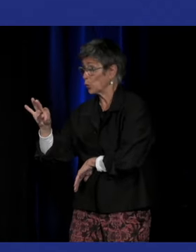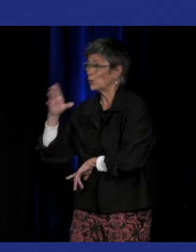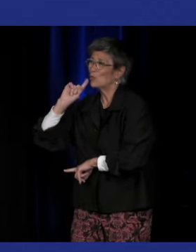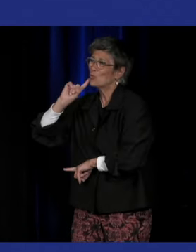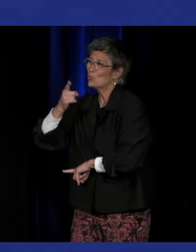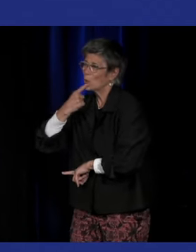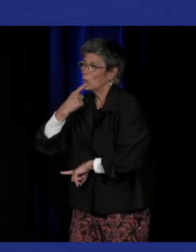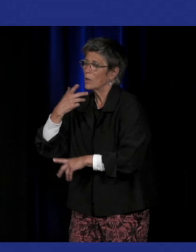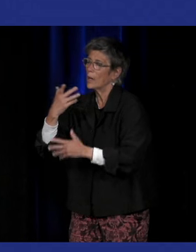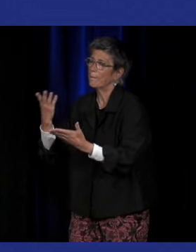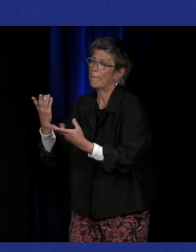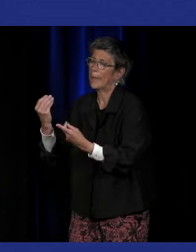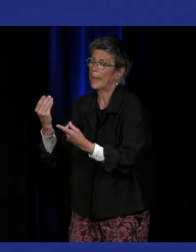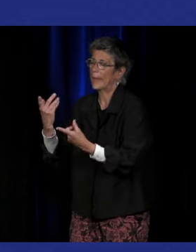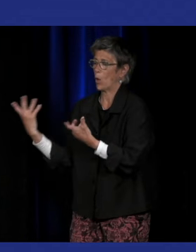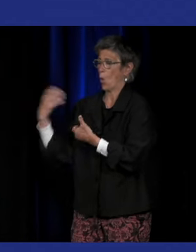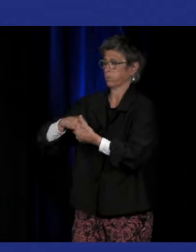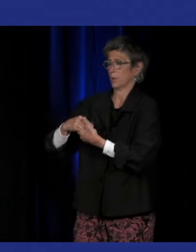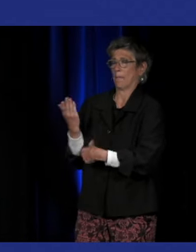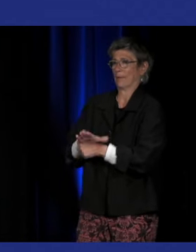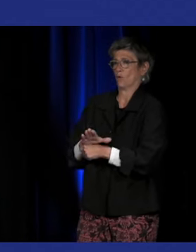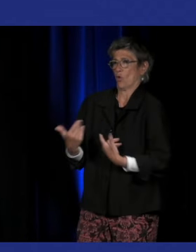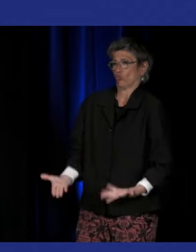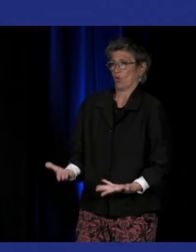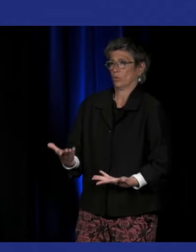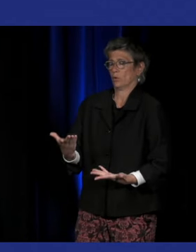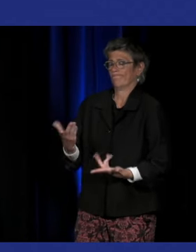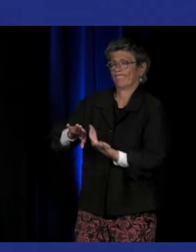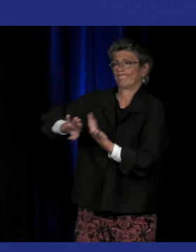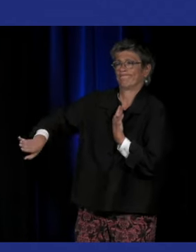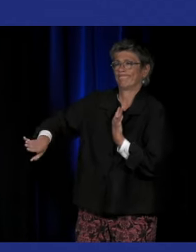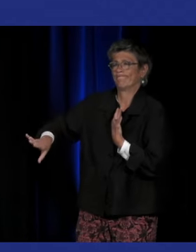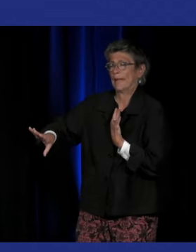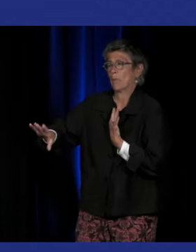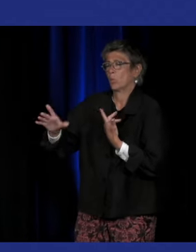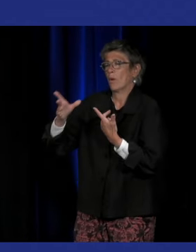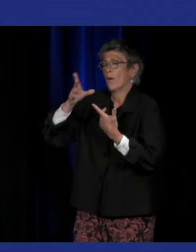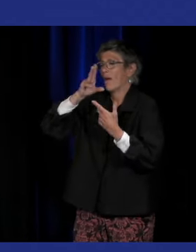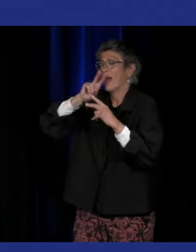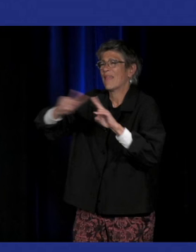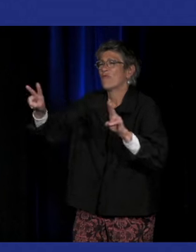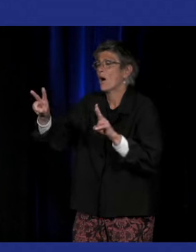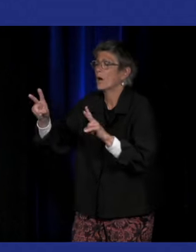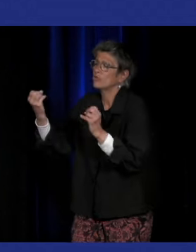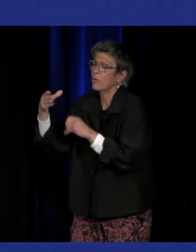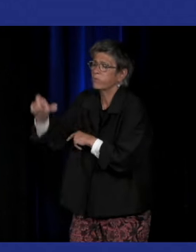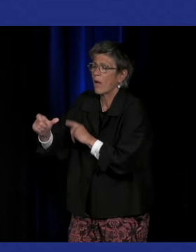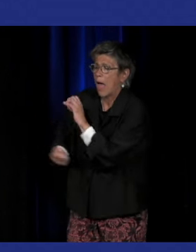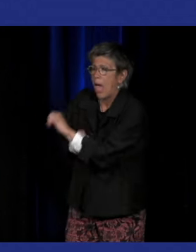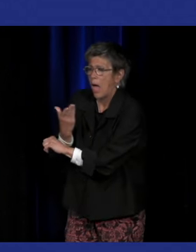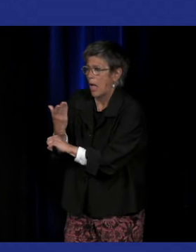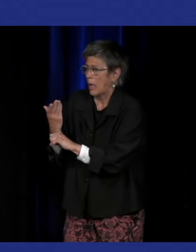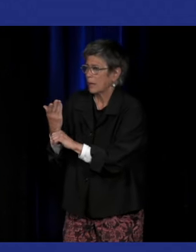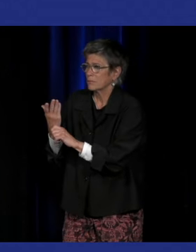comprend aujourd'hui ou qu'on a présenté aujourd'hui comme l'art sourd et c'est des artistes qui n'ont pas un lien directement avec la